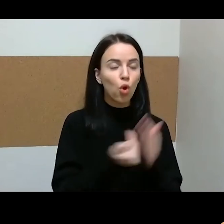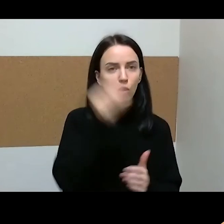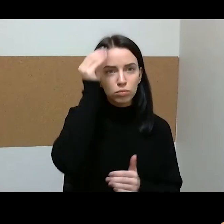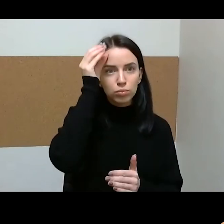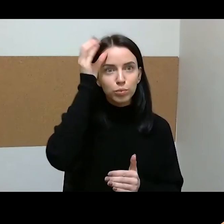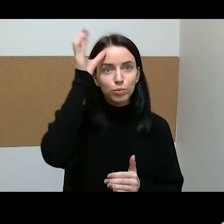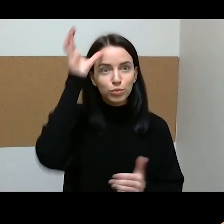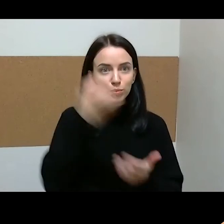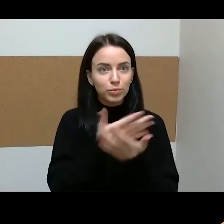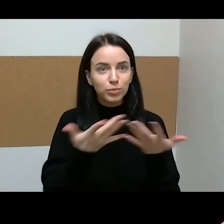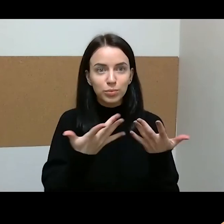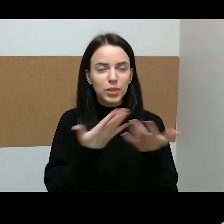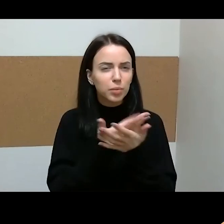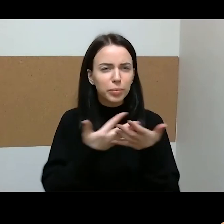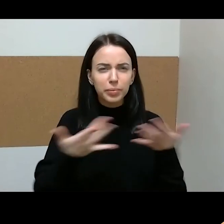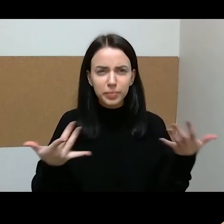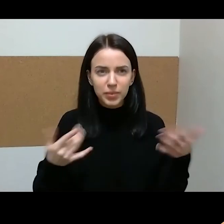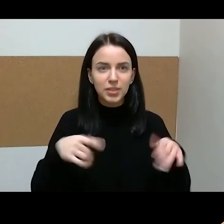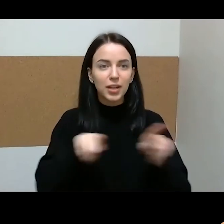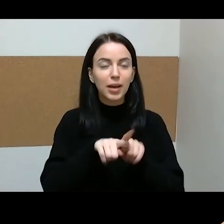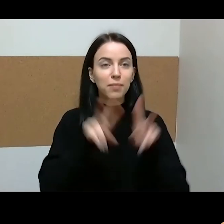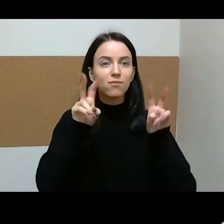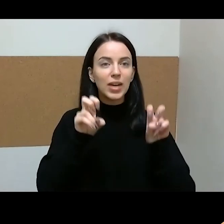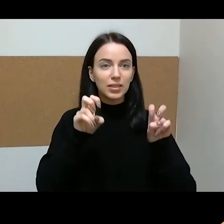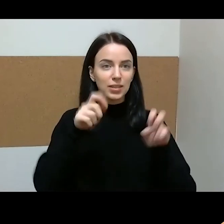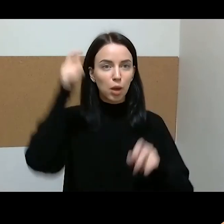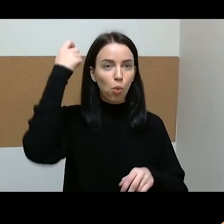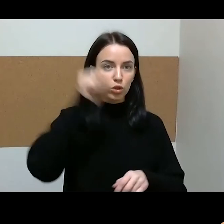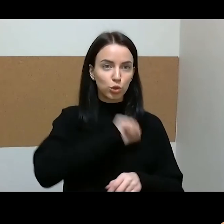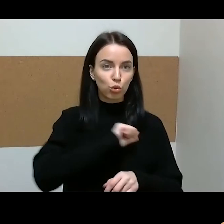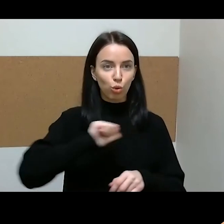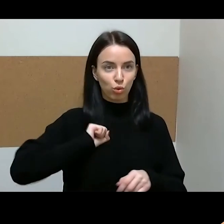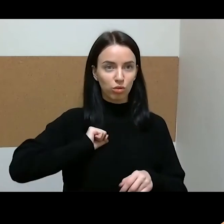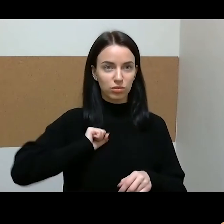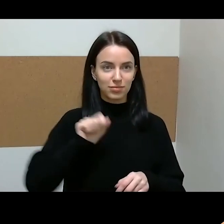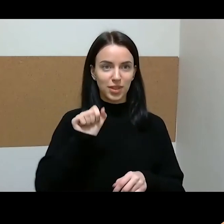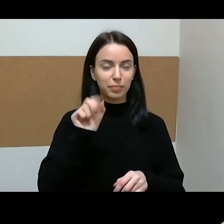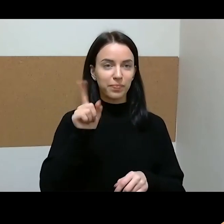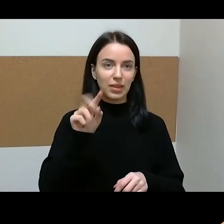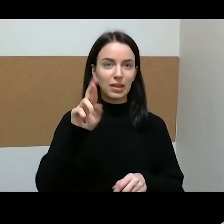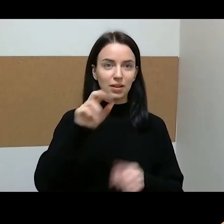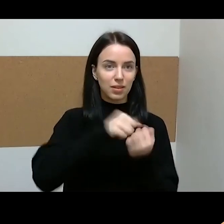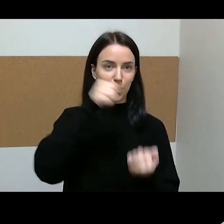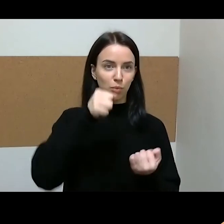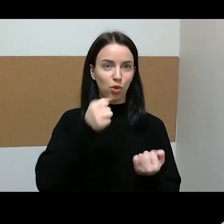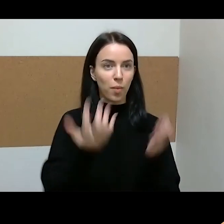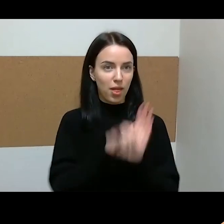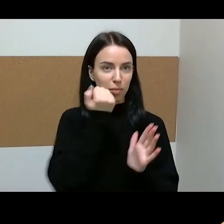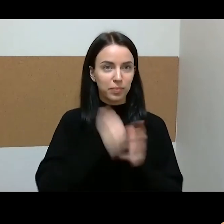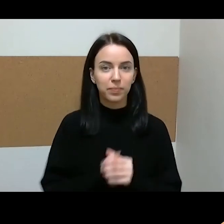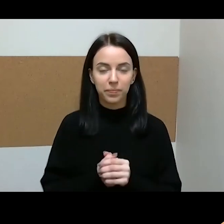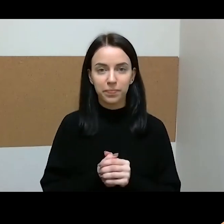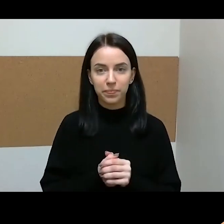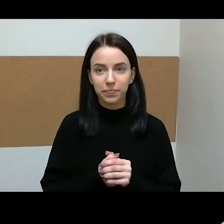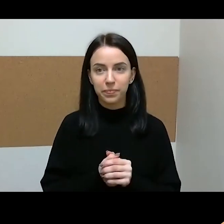įgauni ir kokio tu lygio specialistas pasidarai. Tai aš dabar taip žiūriu, ar mums kas nors